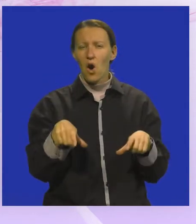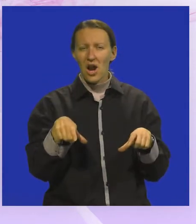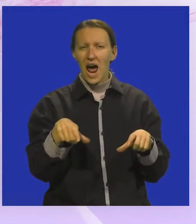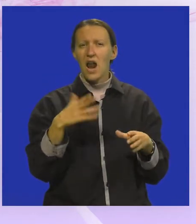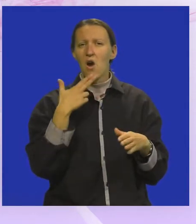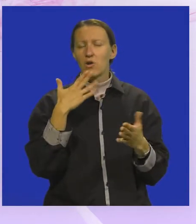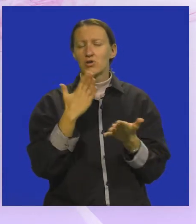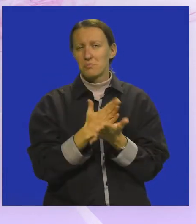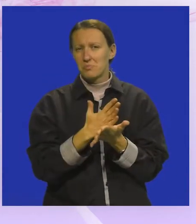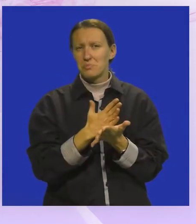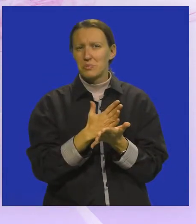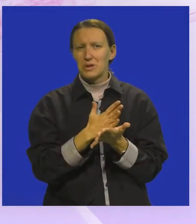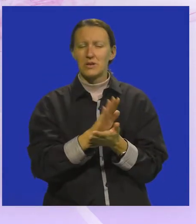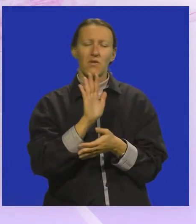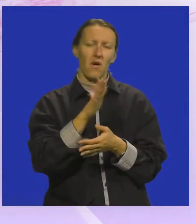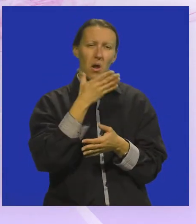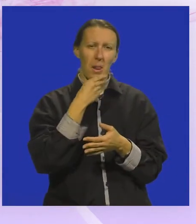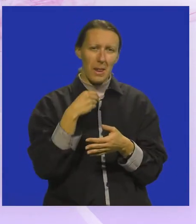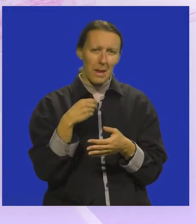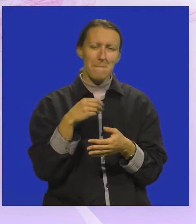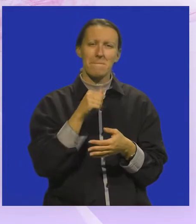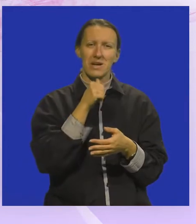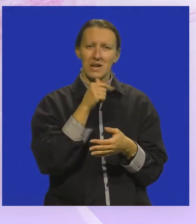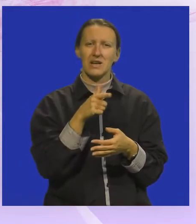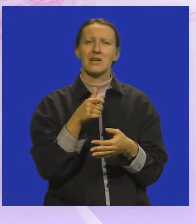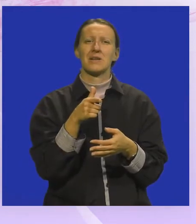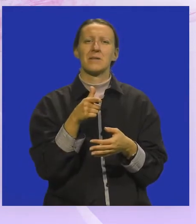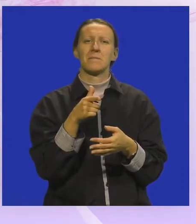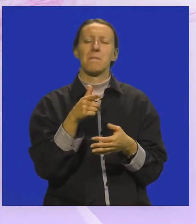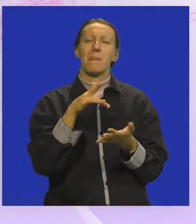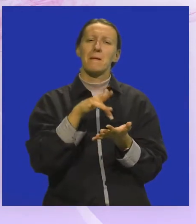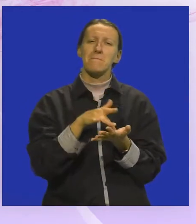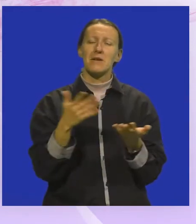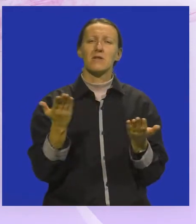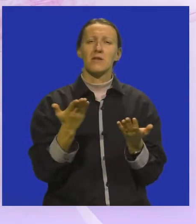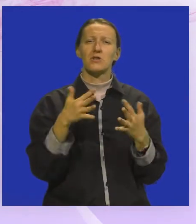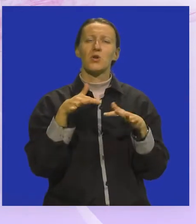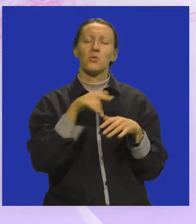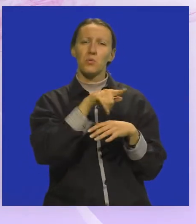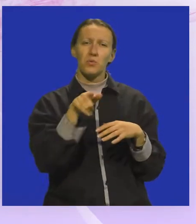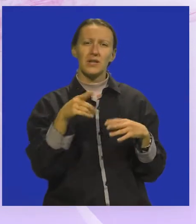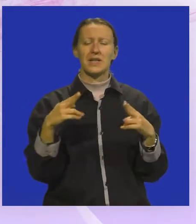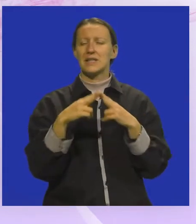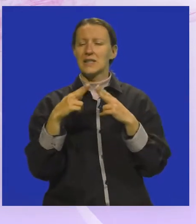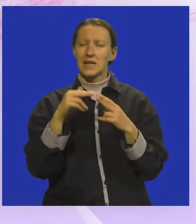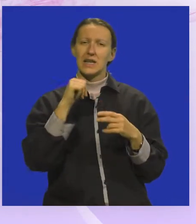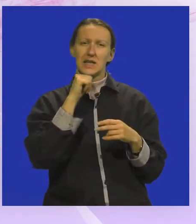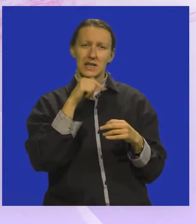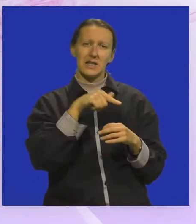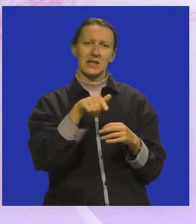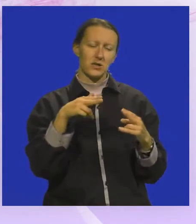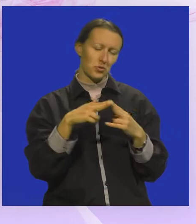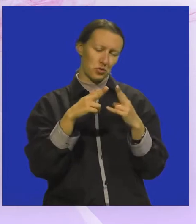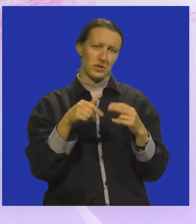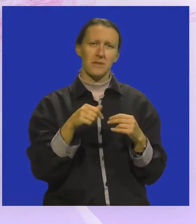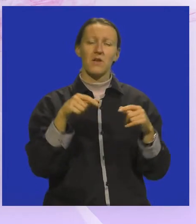koja će biti ovak ljepa i mjesto gdje će se građani povijenstveno sretati i susretati.